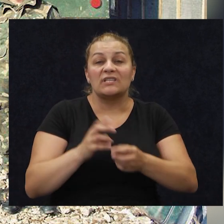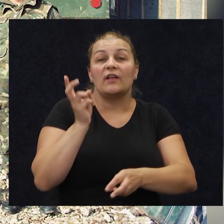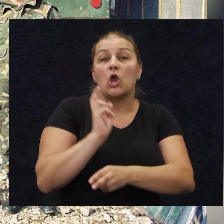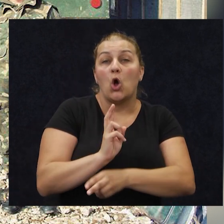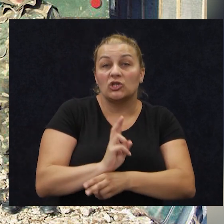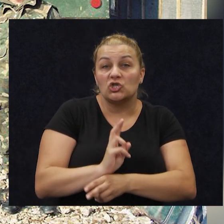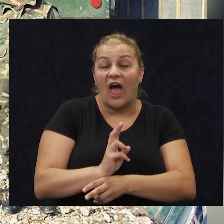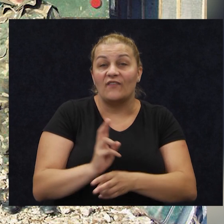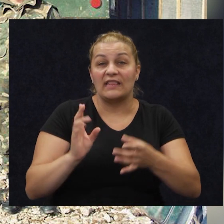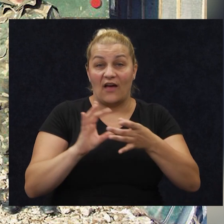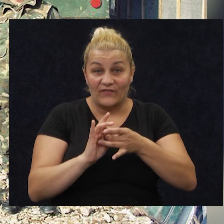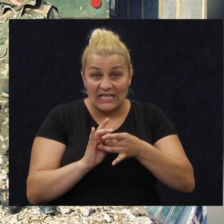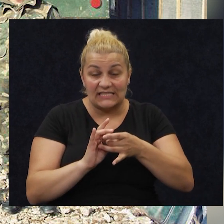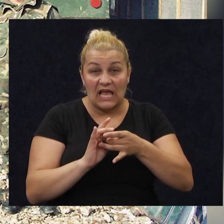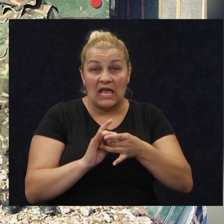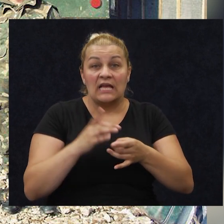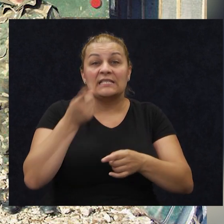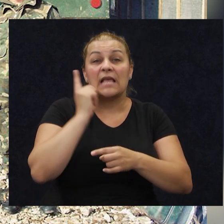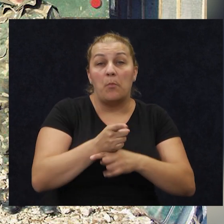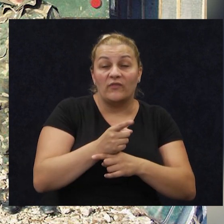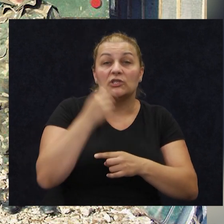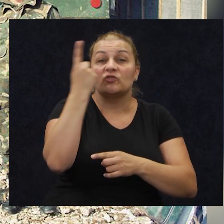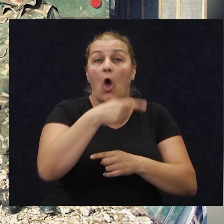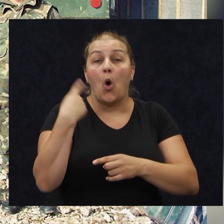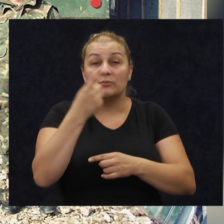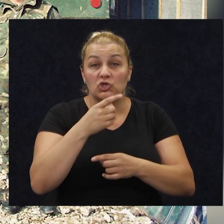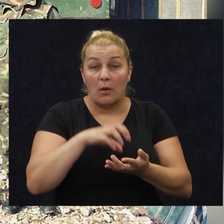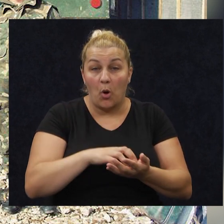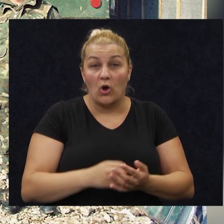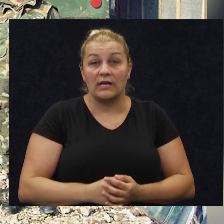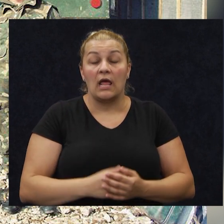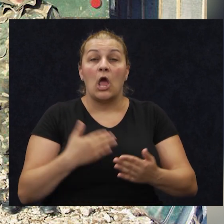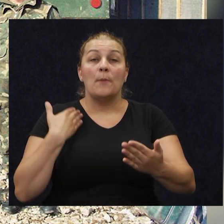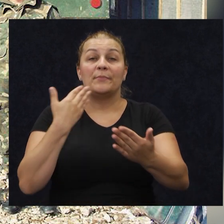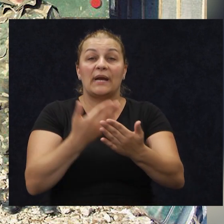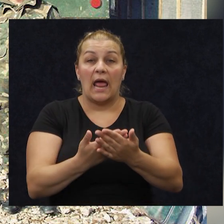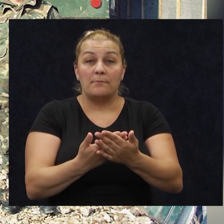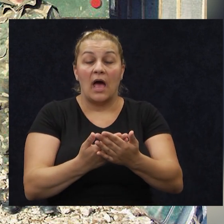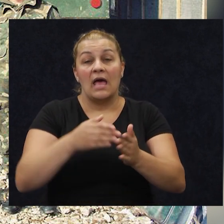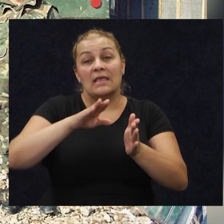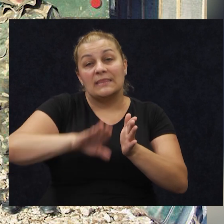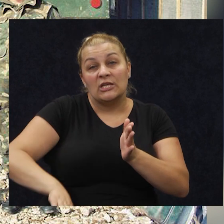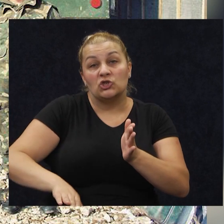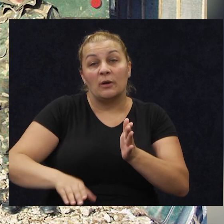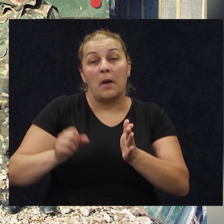veze zapovježništva Omiške bojne prema nižim postrojima,